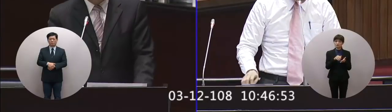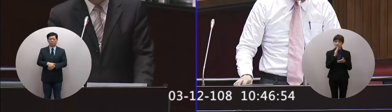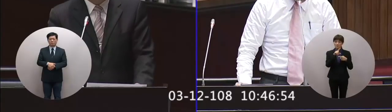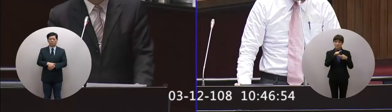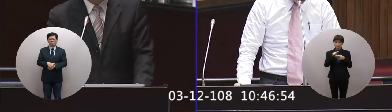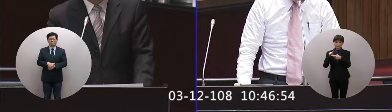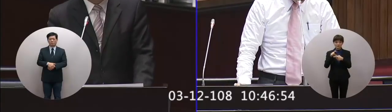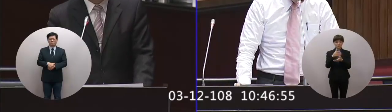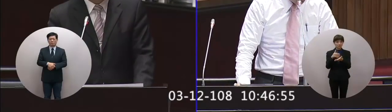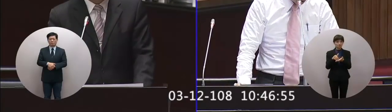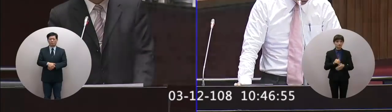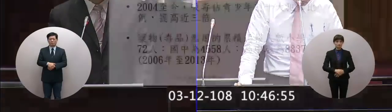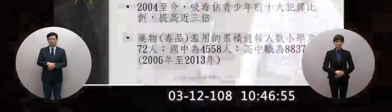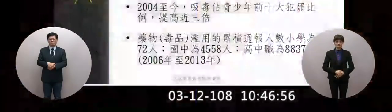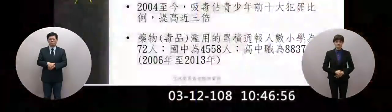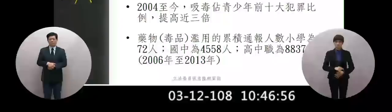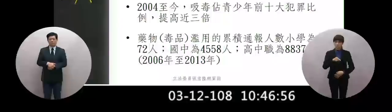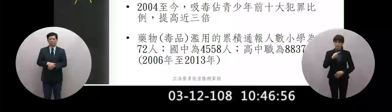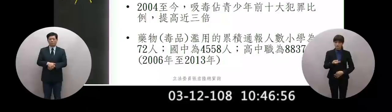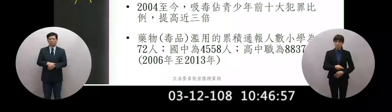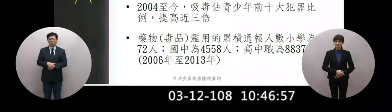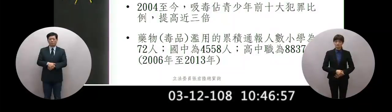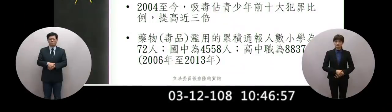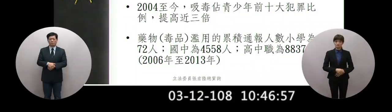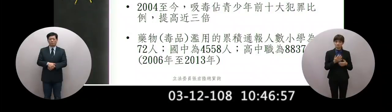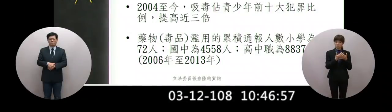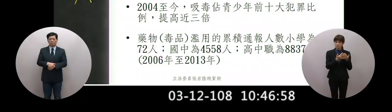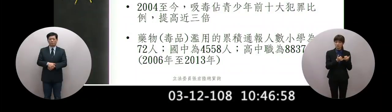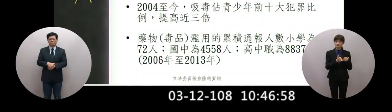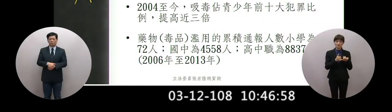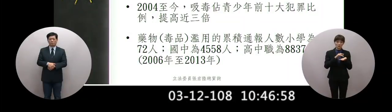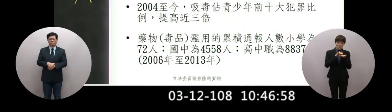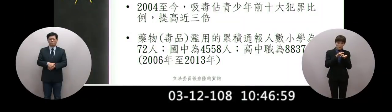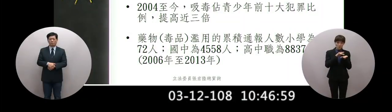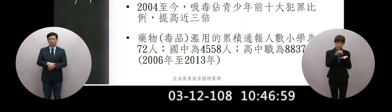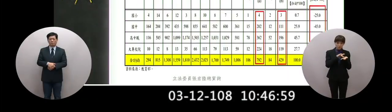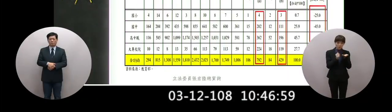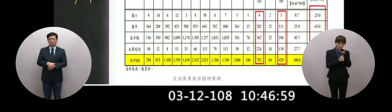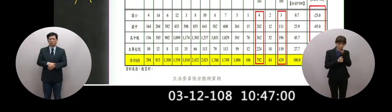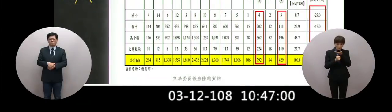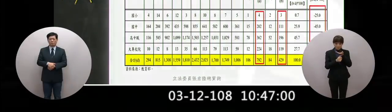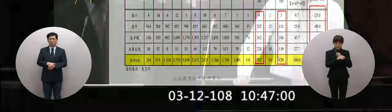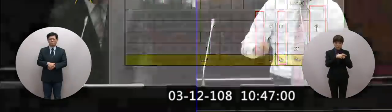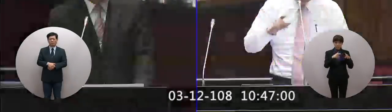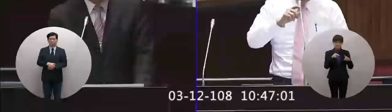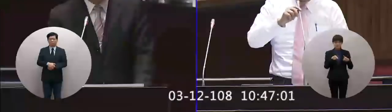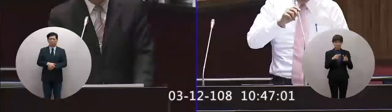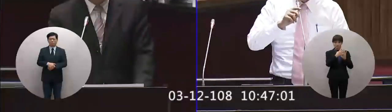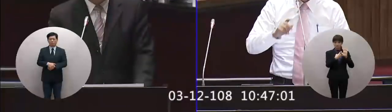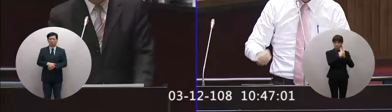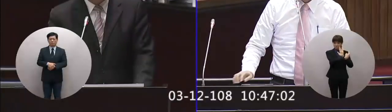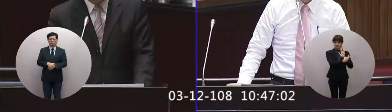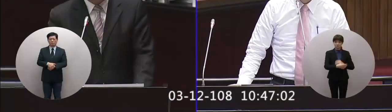再下來齁你們我們一個學生的藥物濫用各學制的統計表從這邊來看的話